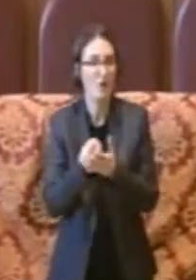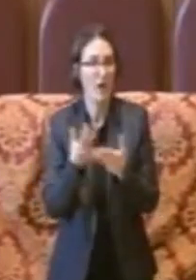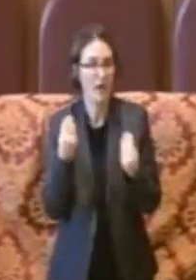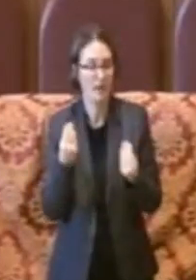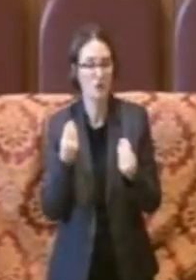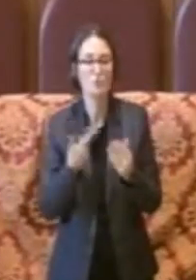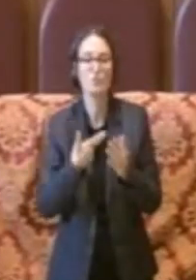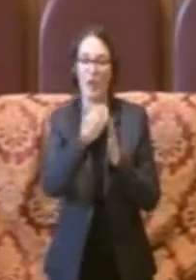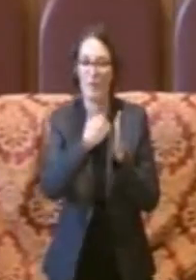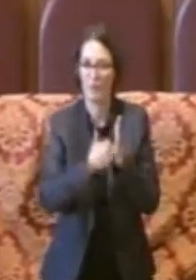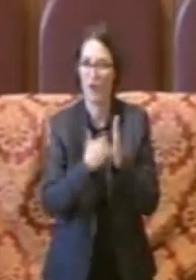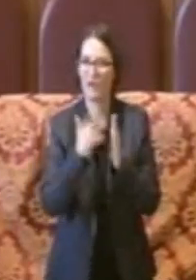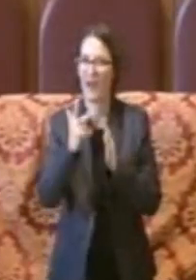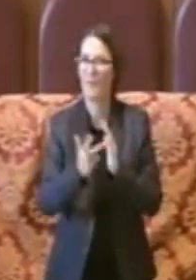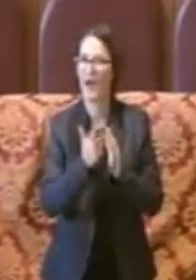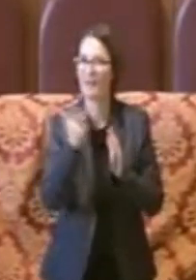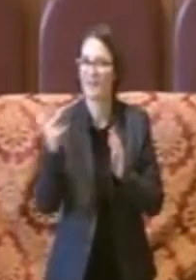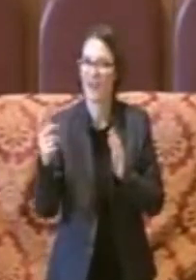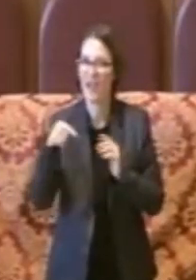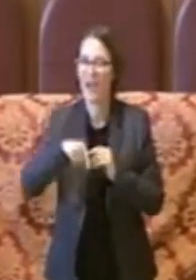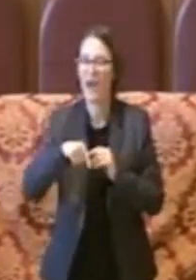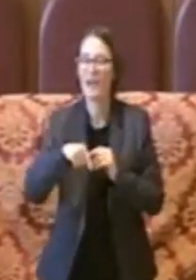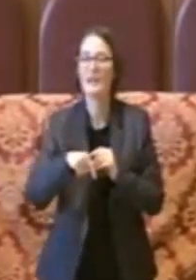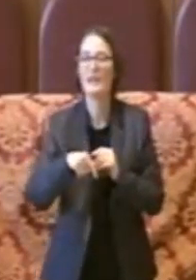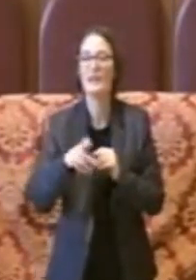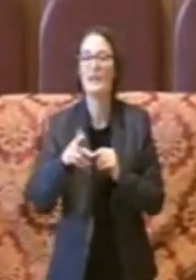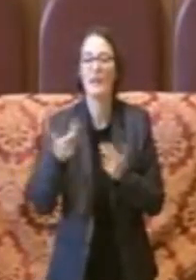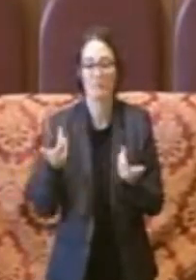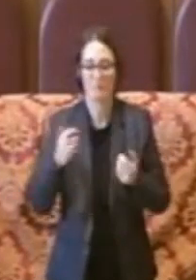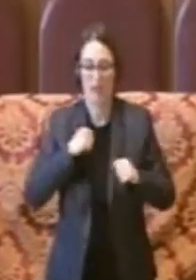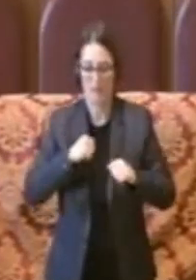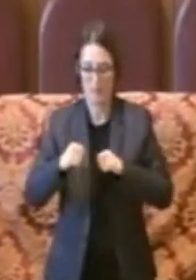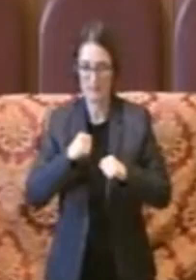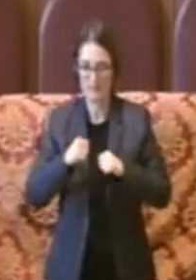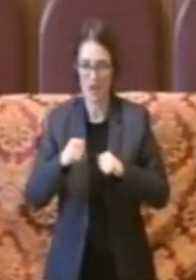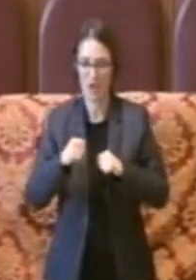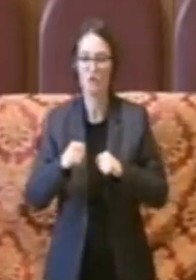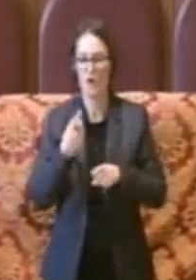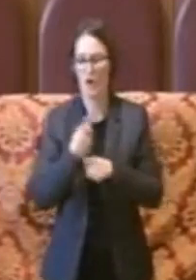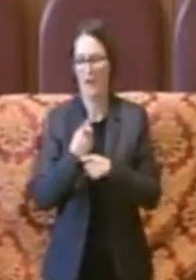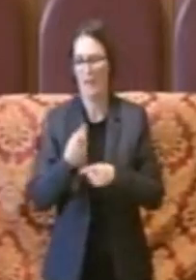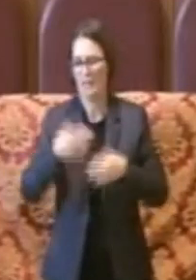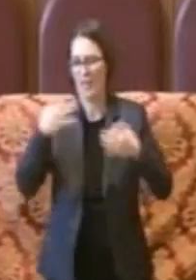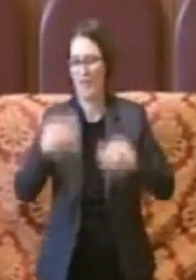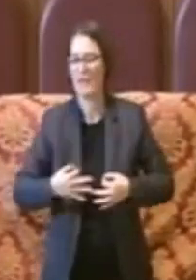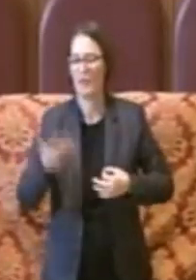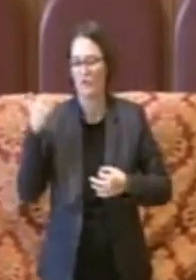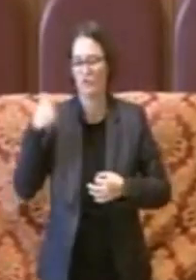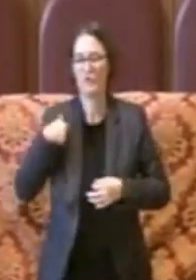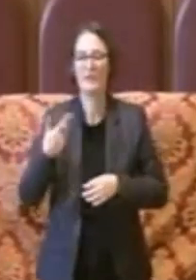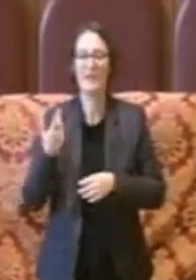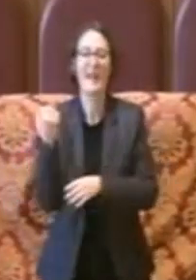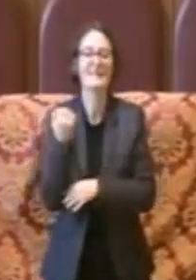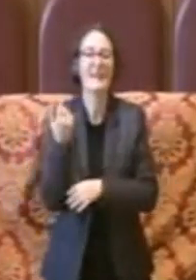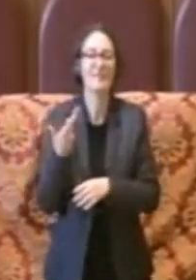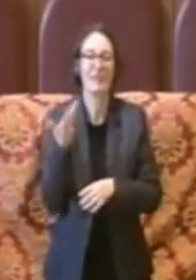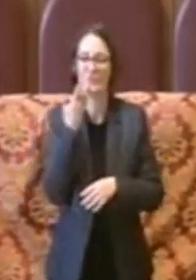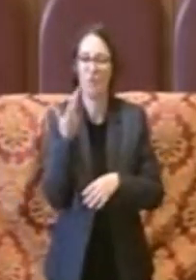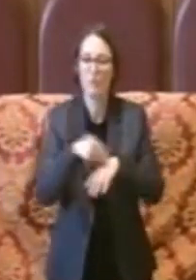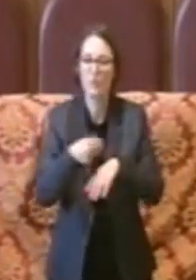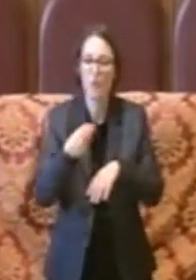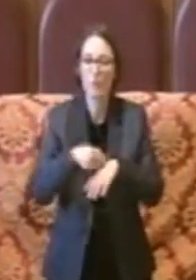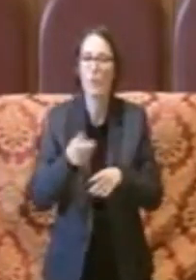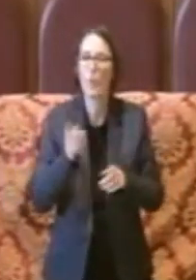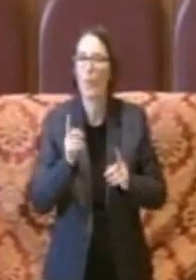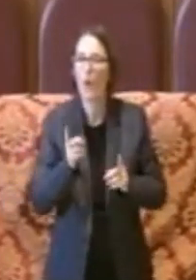piano triennale, dopo aver deciso l'amministrazione quali servizi voleva effettivamente rafforzare, implementare,